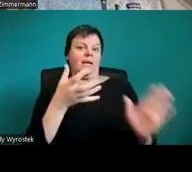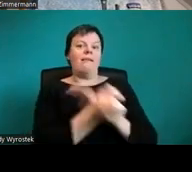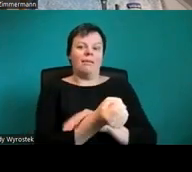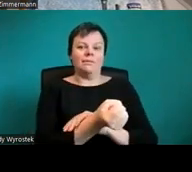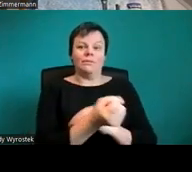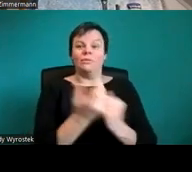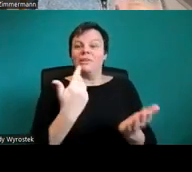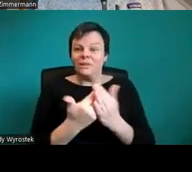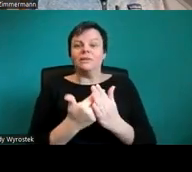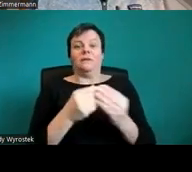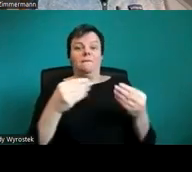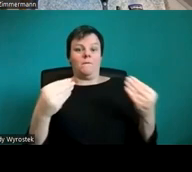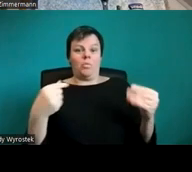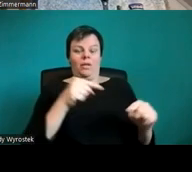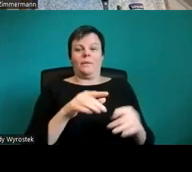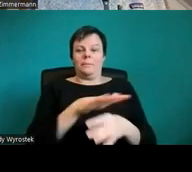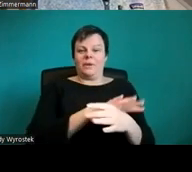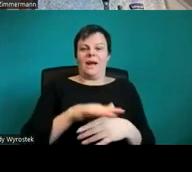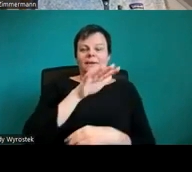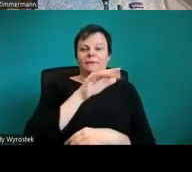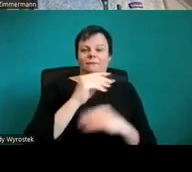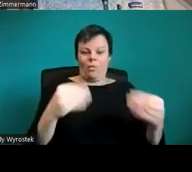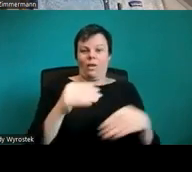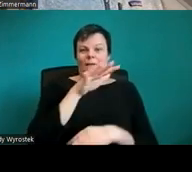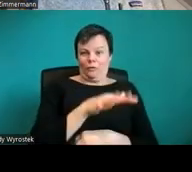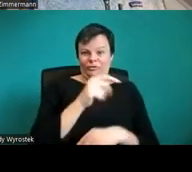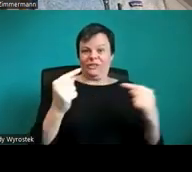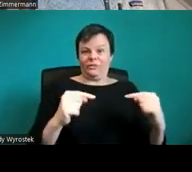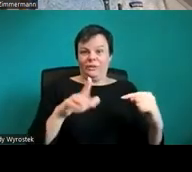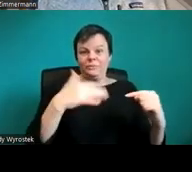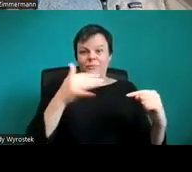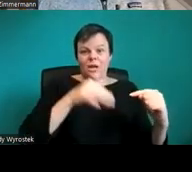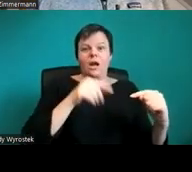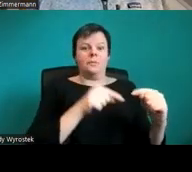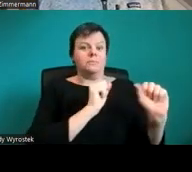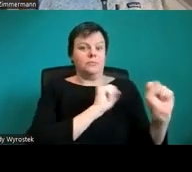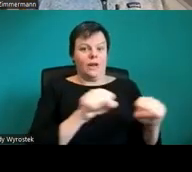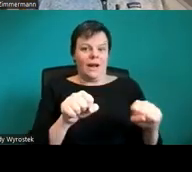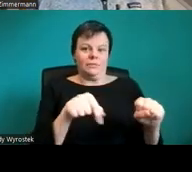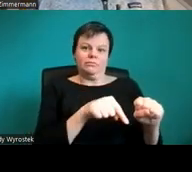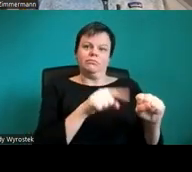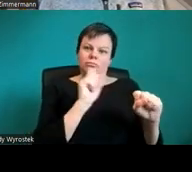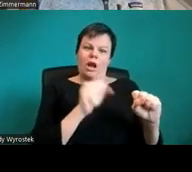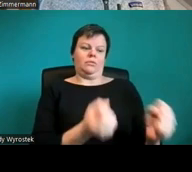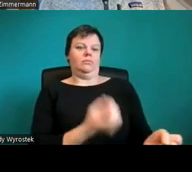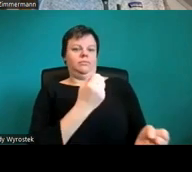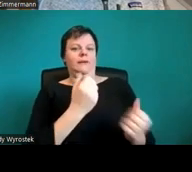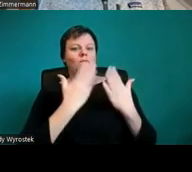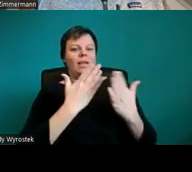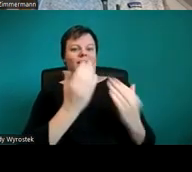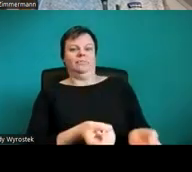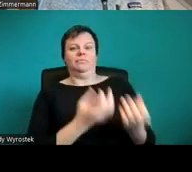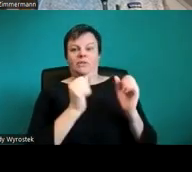gibt es dann hier die Möglichkeit, es sich auch vorlesen zu lassen, dem Screenreader. Dekorativ,